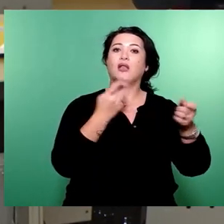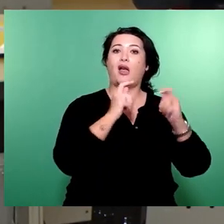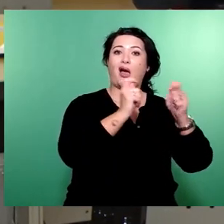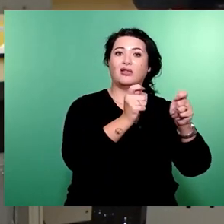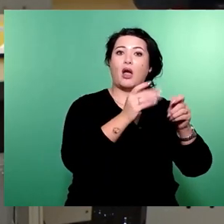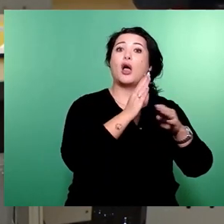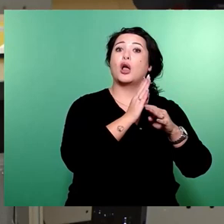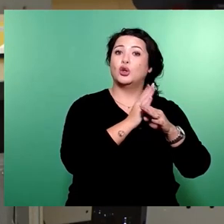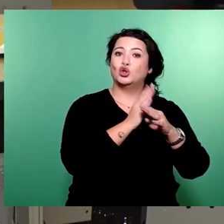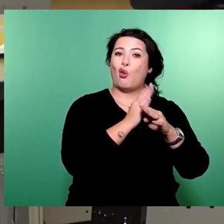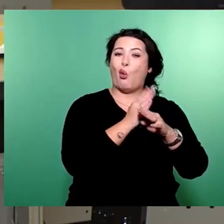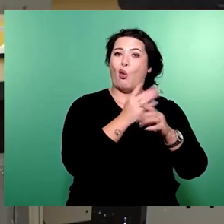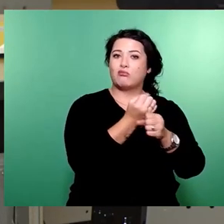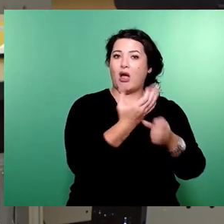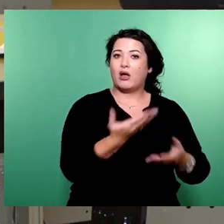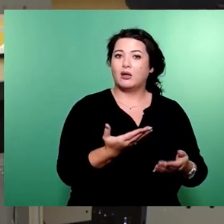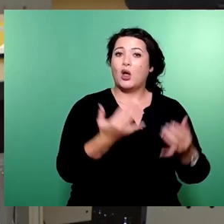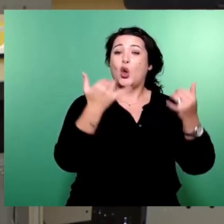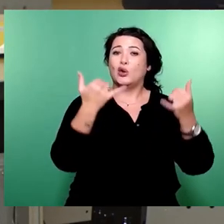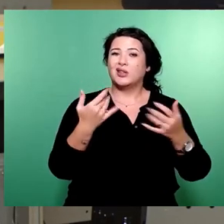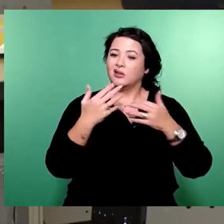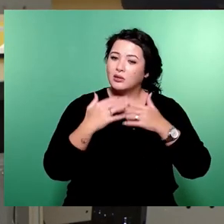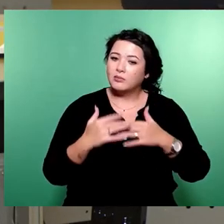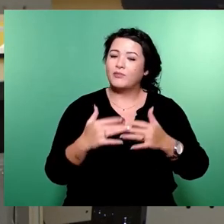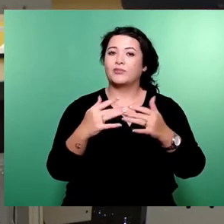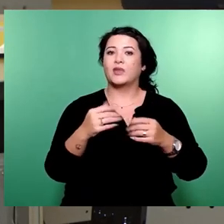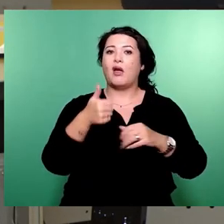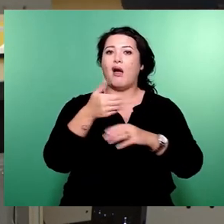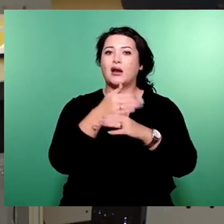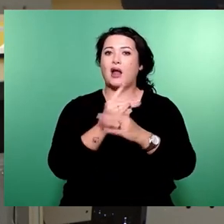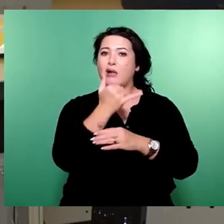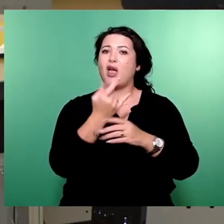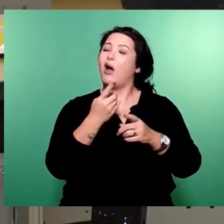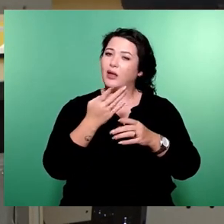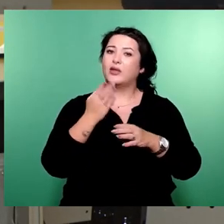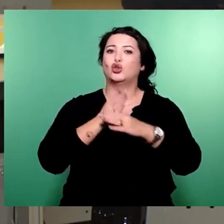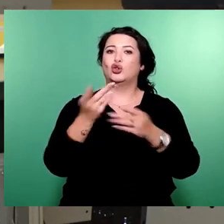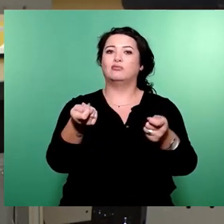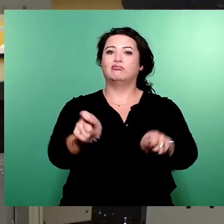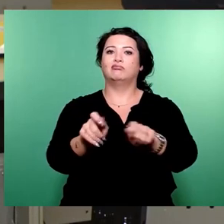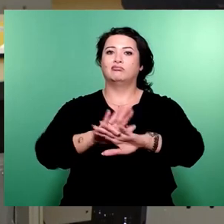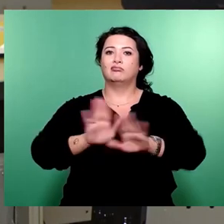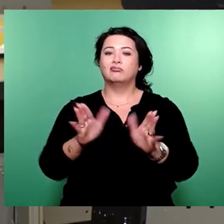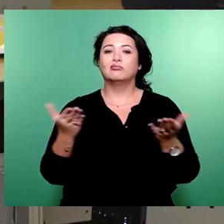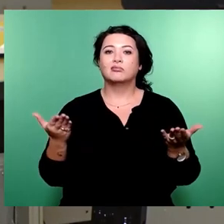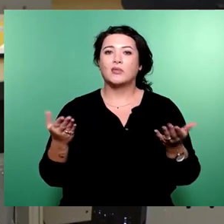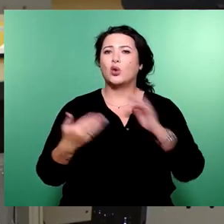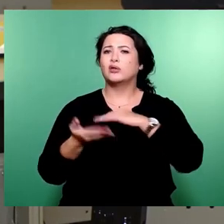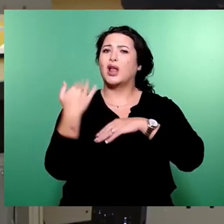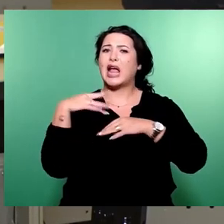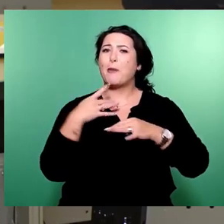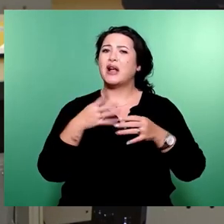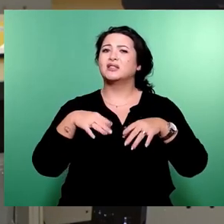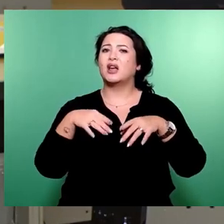hat zum ÖPNV. Und jetzt in der Zwischenzeit, nach anderthalb Jahren, ist es durch. Und ich erinnere mich, wo wir angefangen haben mit den